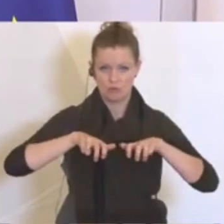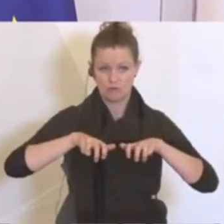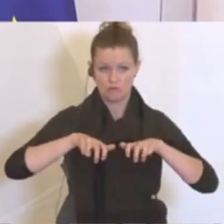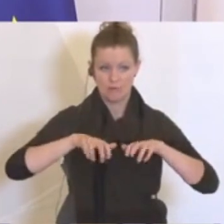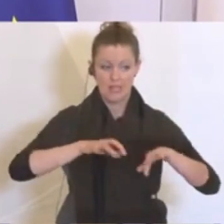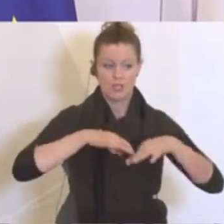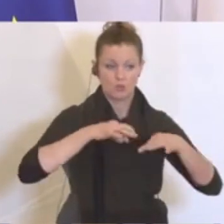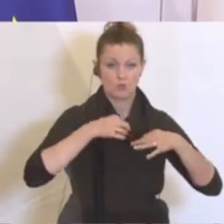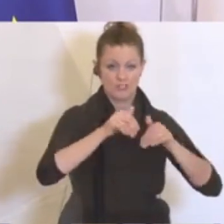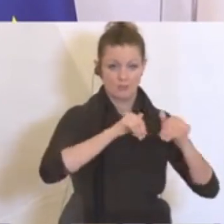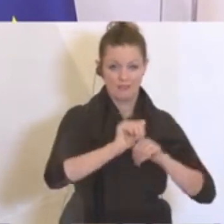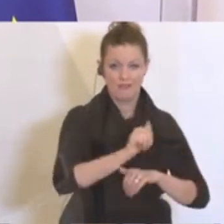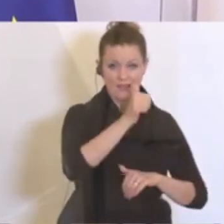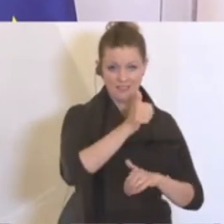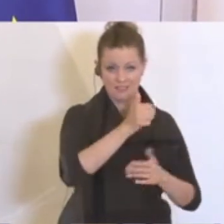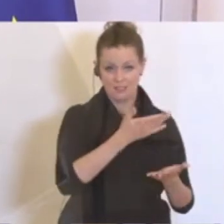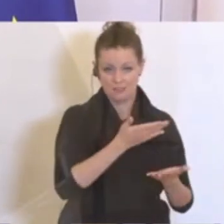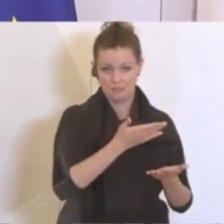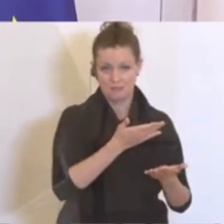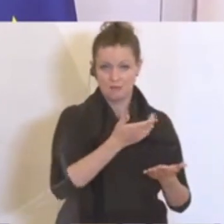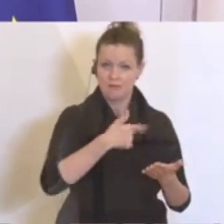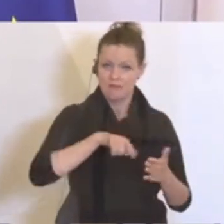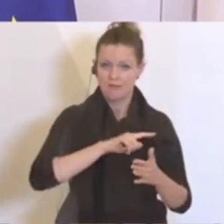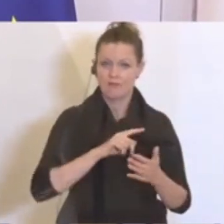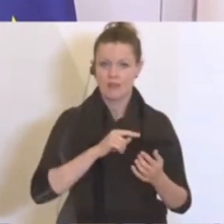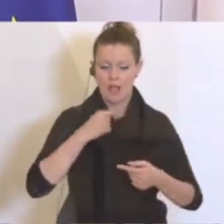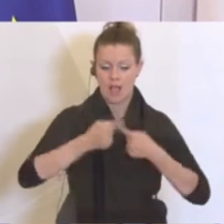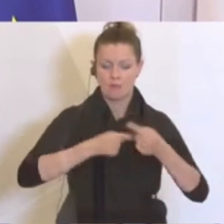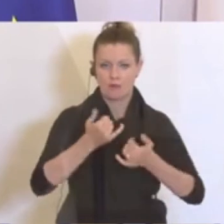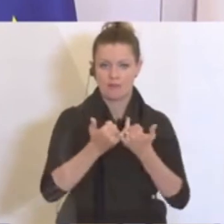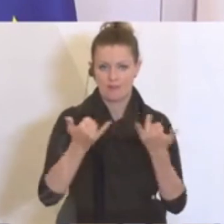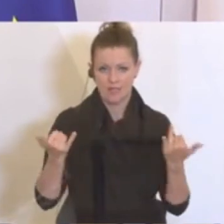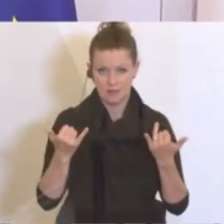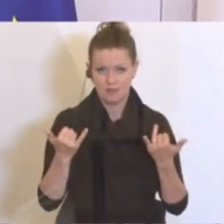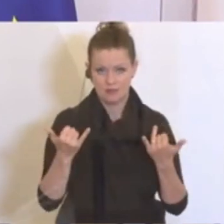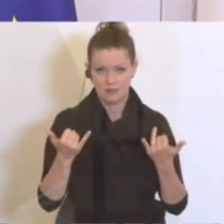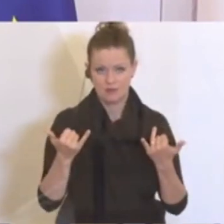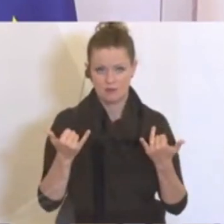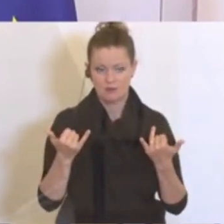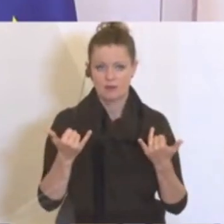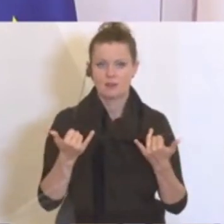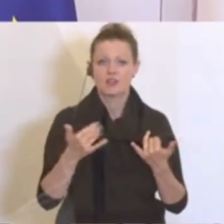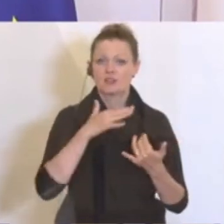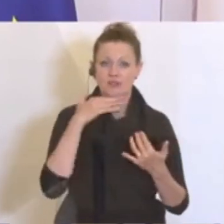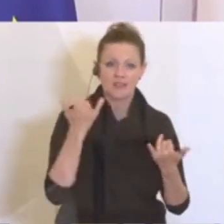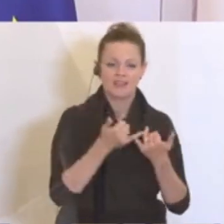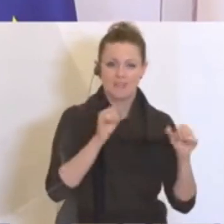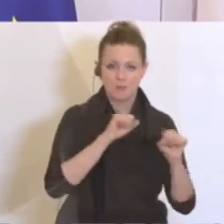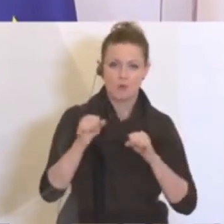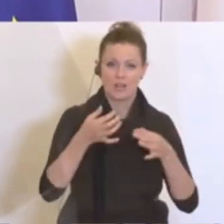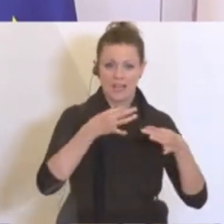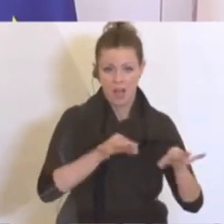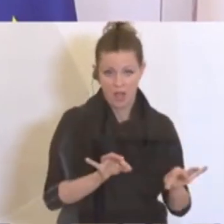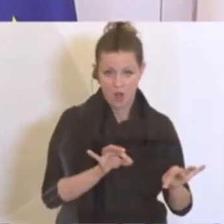Gesundheitsministerium gehen so vor, dass wir auch hier so viel wie möglich zulassen wollen